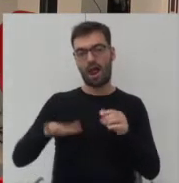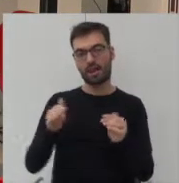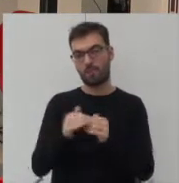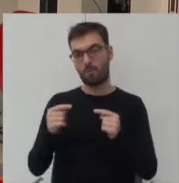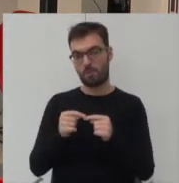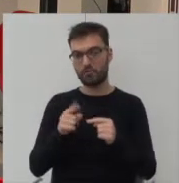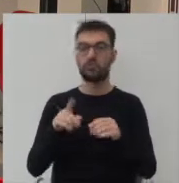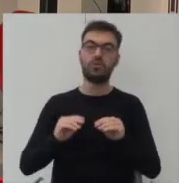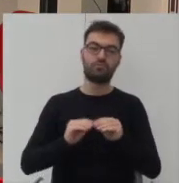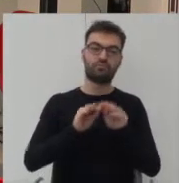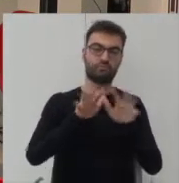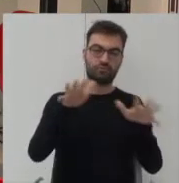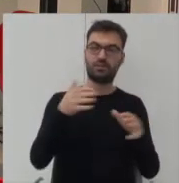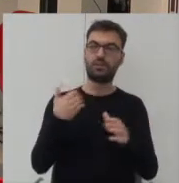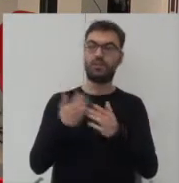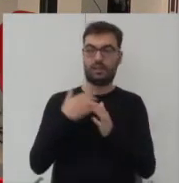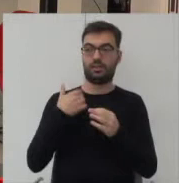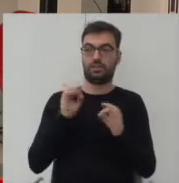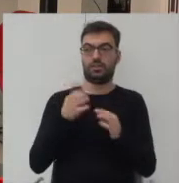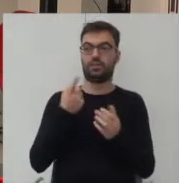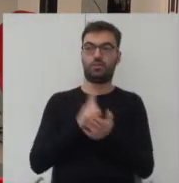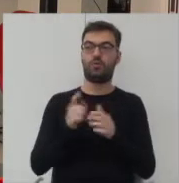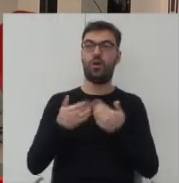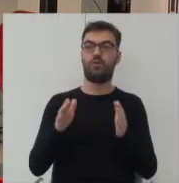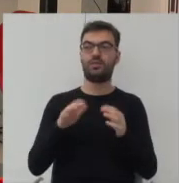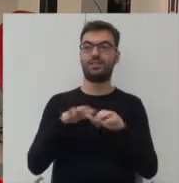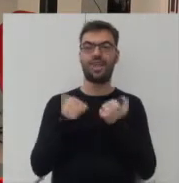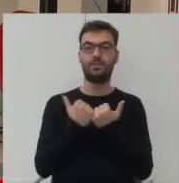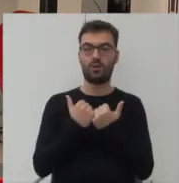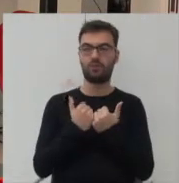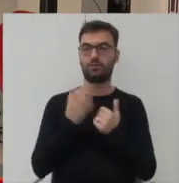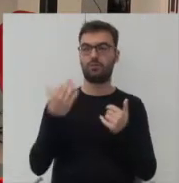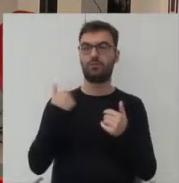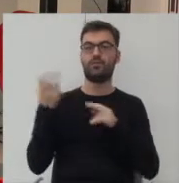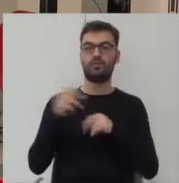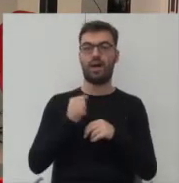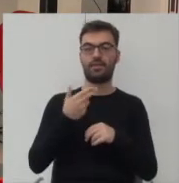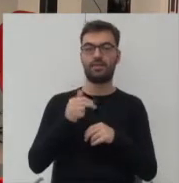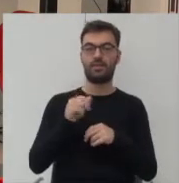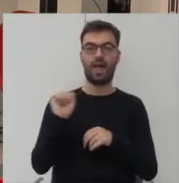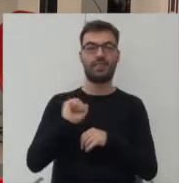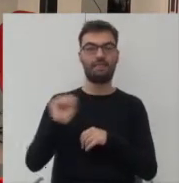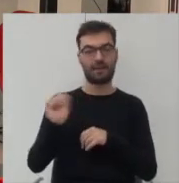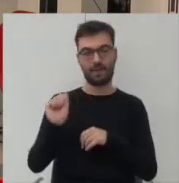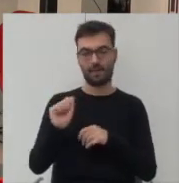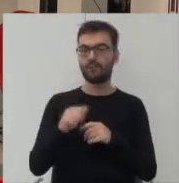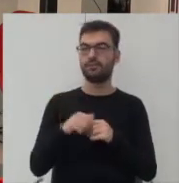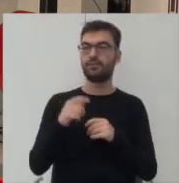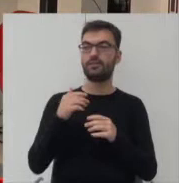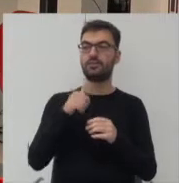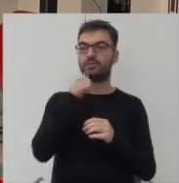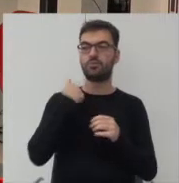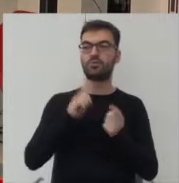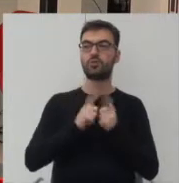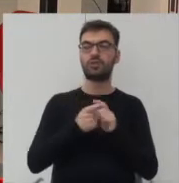Ja dzisiaj dosłownie, dlatego nie byłem w stanie dzisiaj otworzyć dzisiejszego seminara, dzisiaj wróciłem z Antwerpii, mieliśmy wczoraj spotkanie takiego